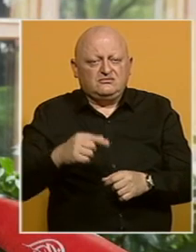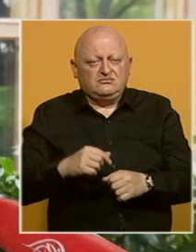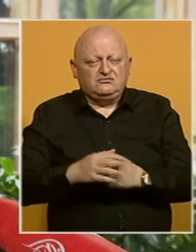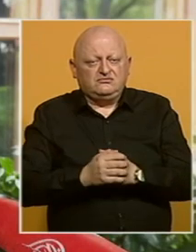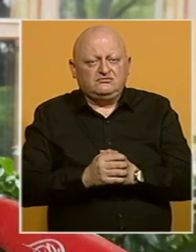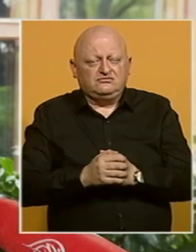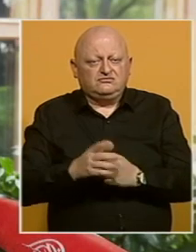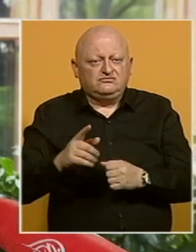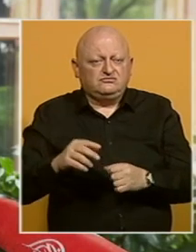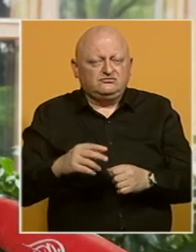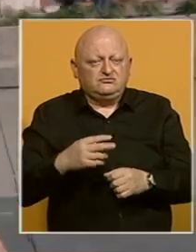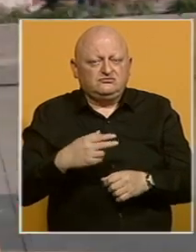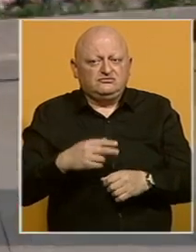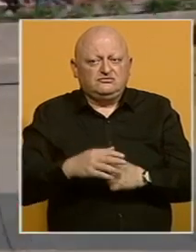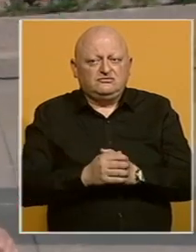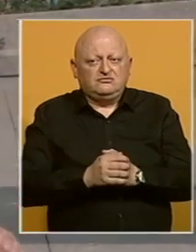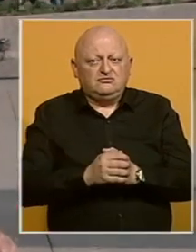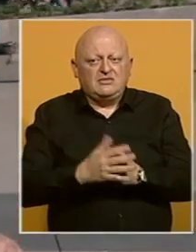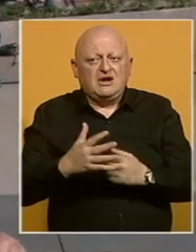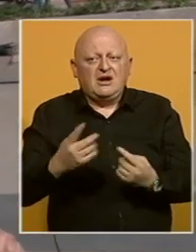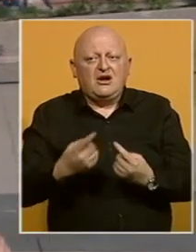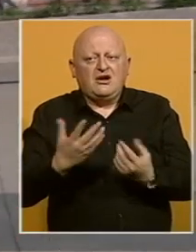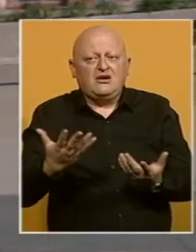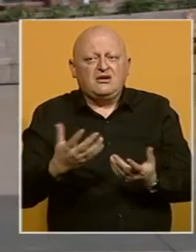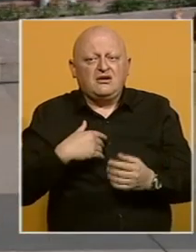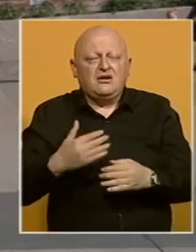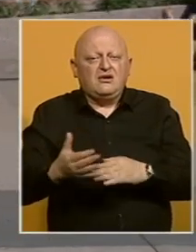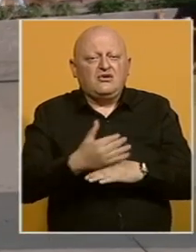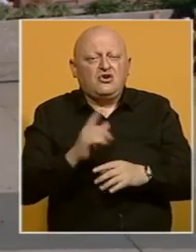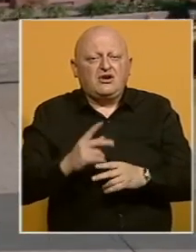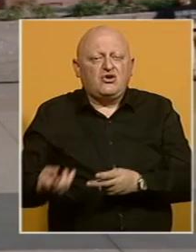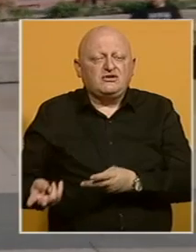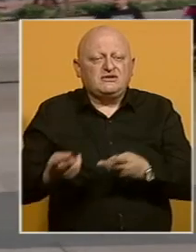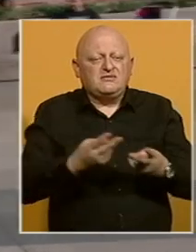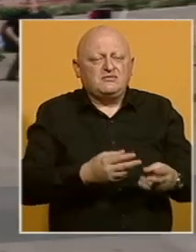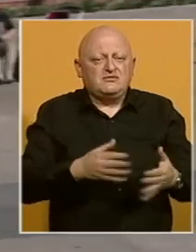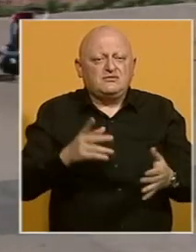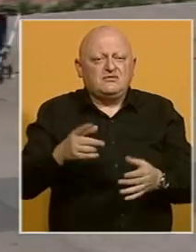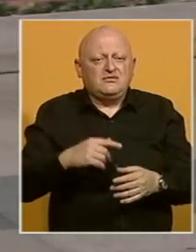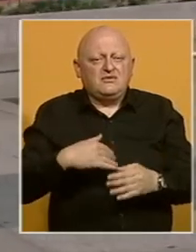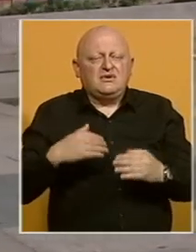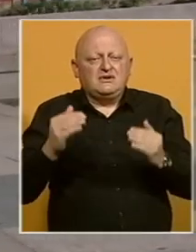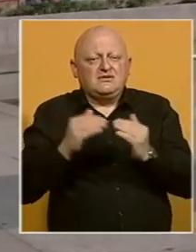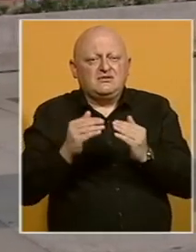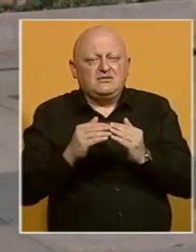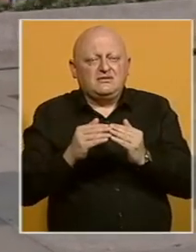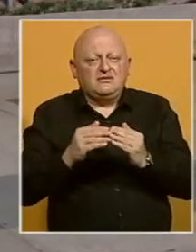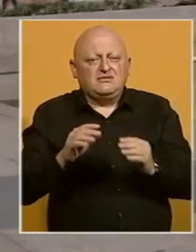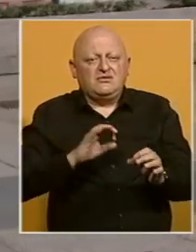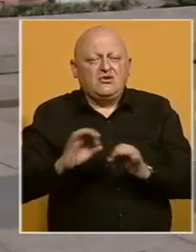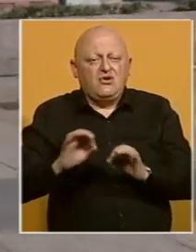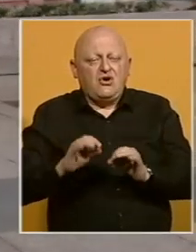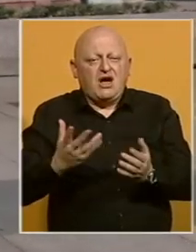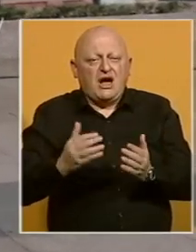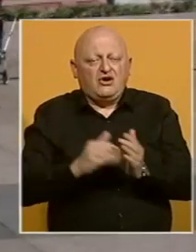u mjere samoizolacije. Treba se plaziti. Ne, ne koristim javni prijevoz, ali ovoga slažem se da se organizira